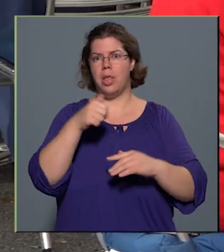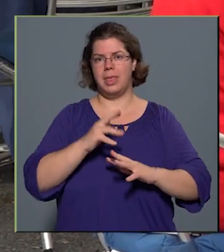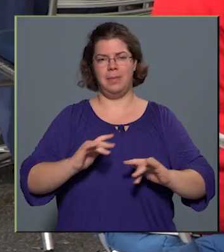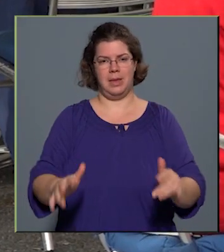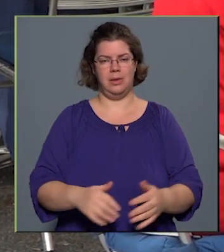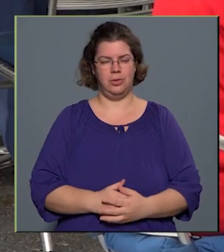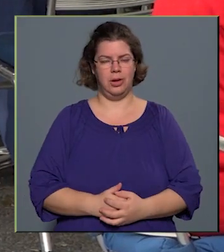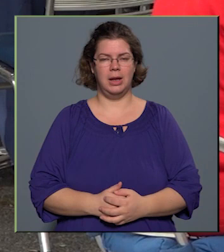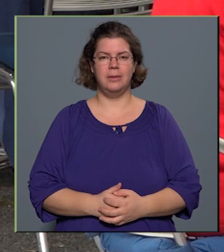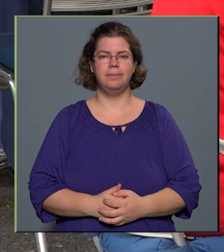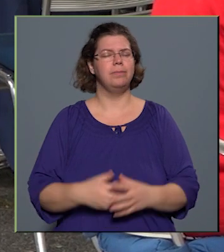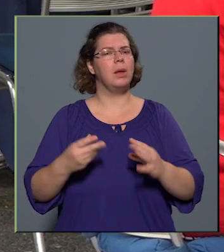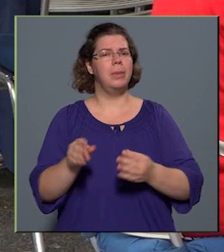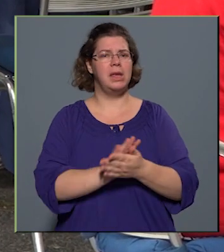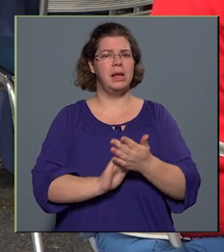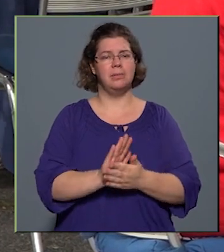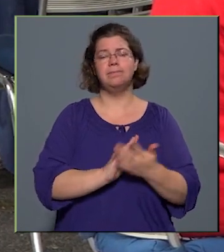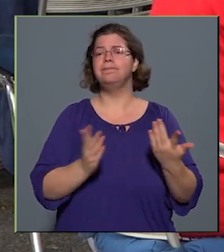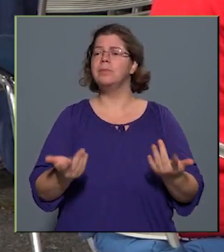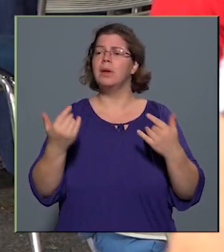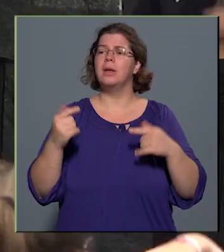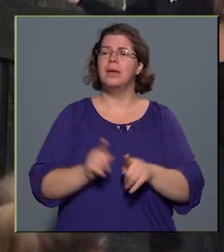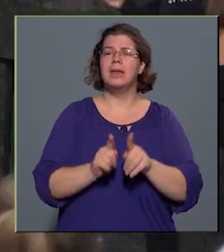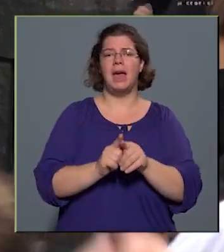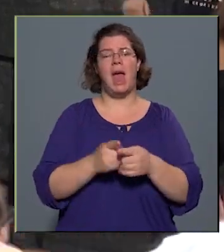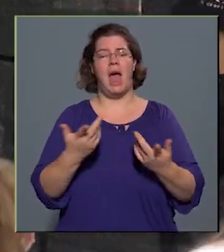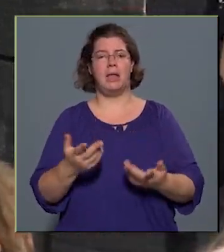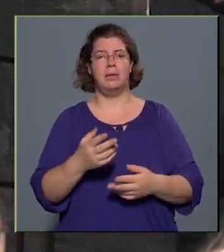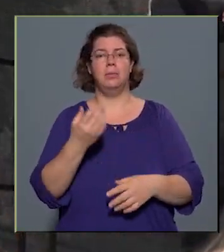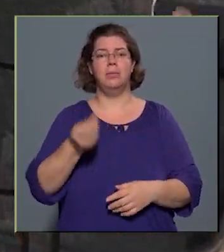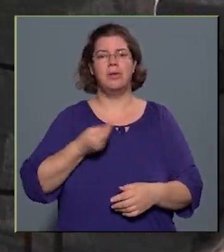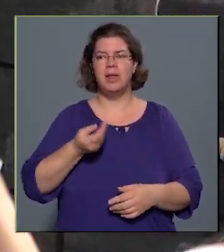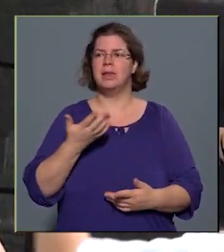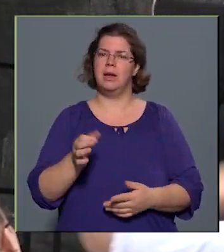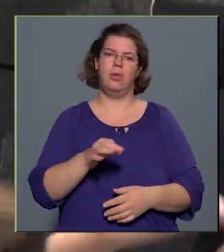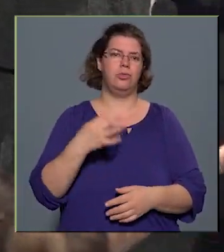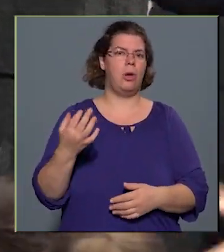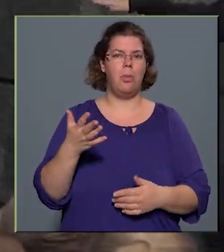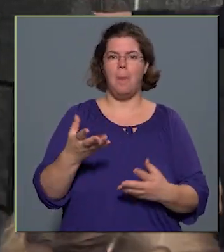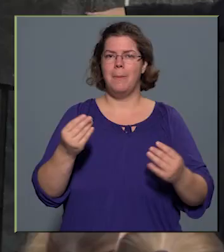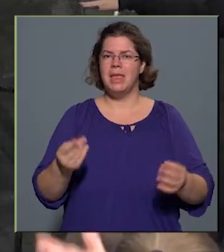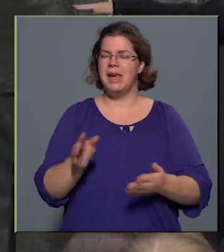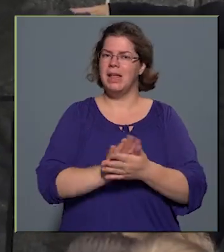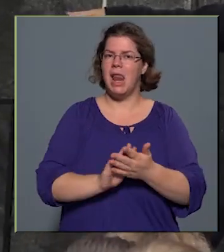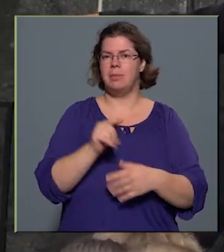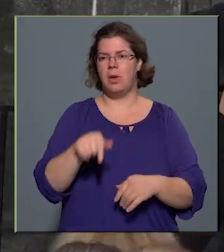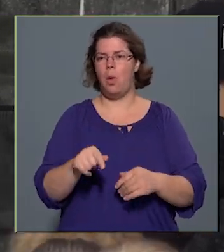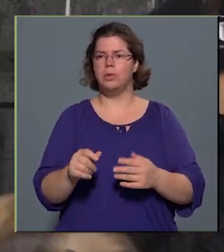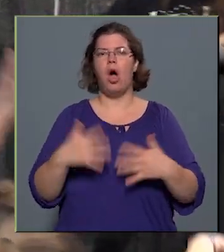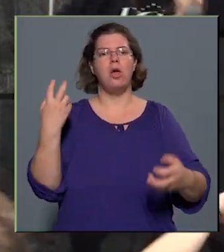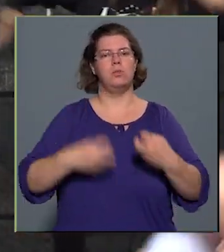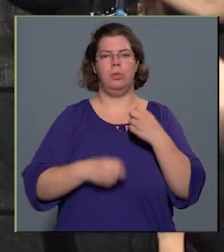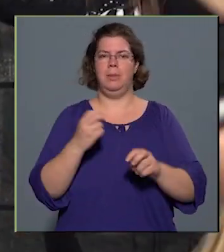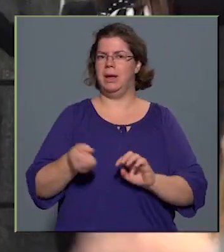Mennyire jellemző az, hogy egy ilyen prevenciós napon, egy szűrővizsgálaton nagy probléma kiderül? Hát sajnos abszolút